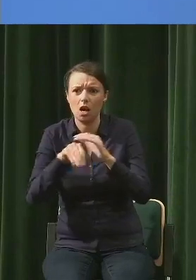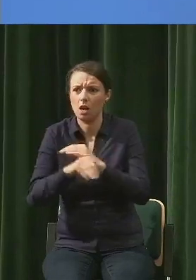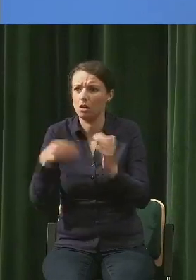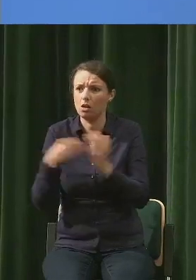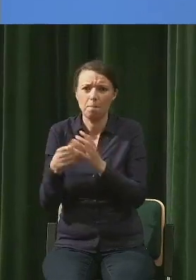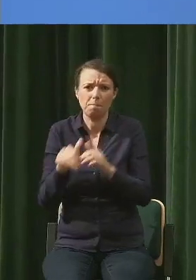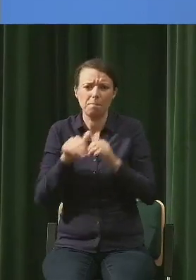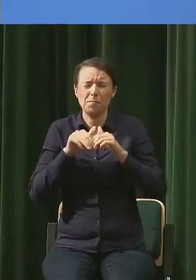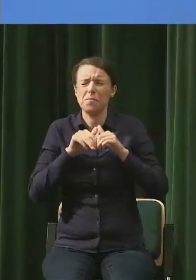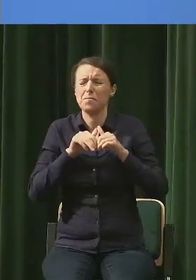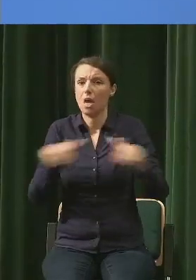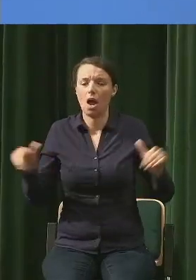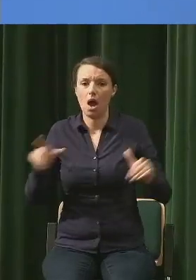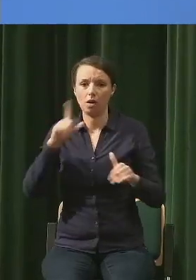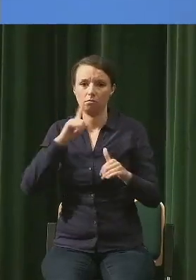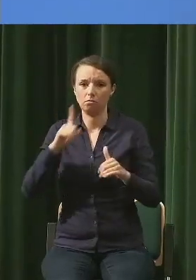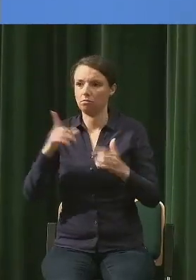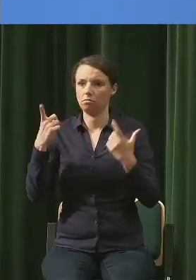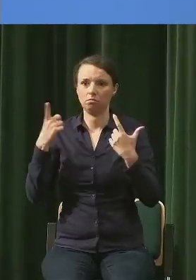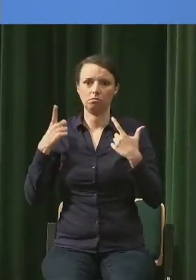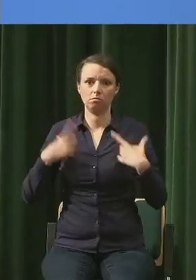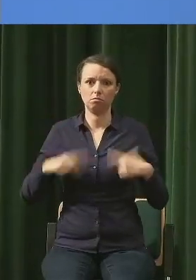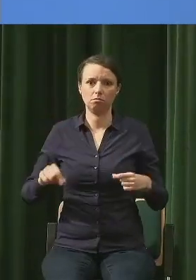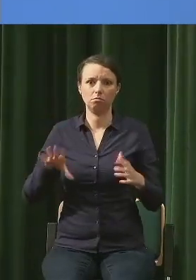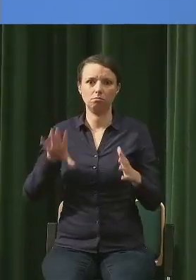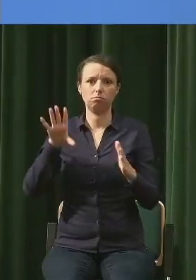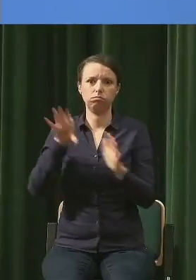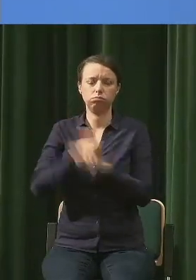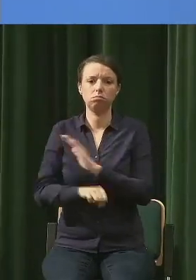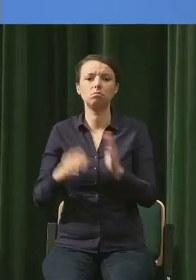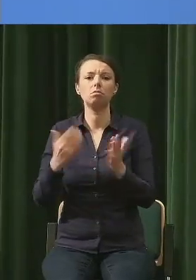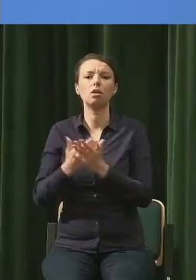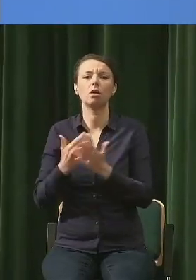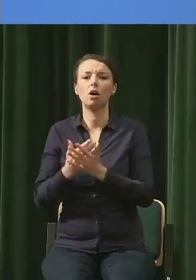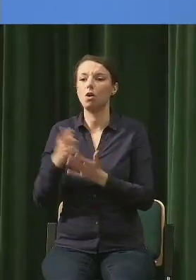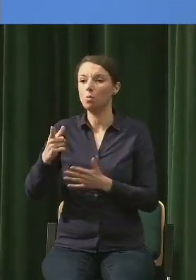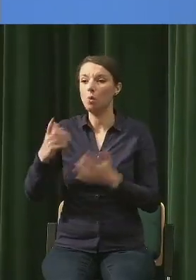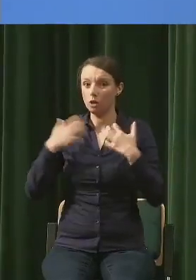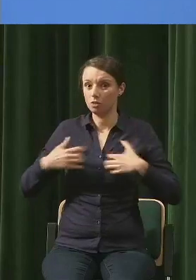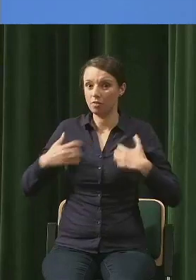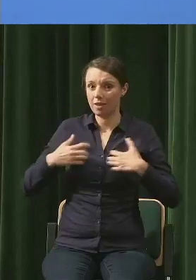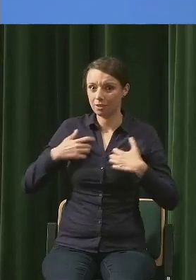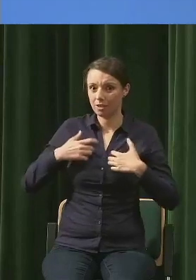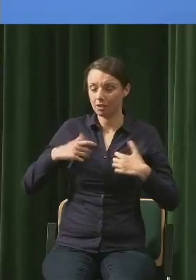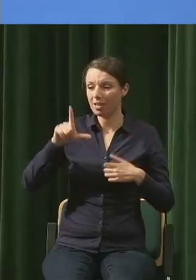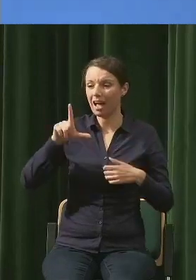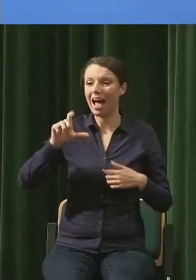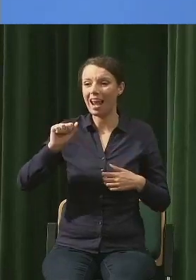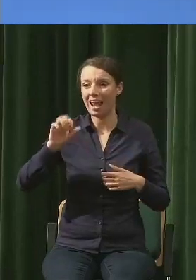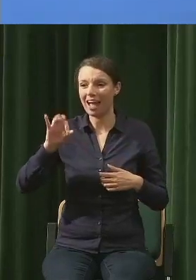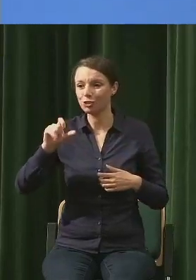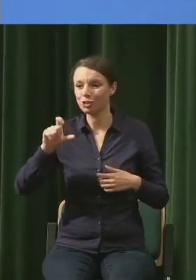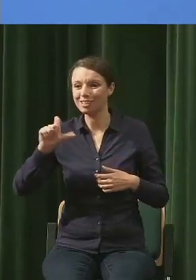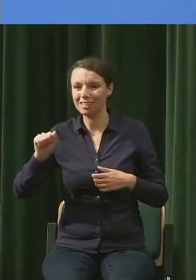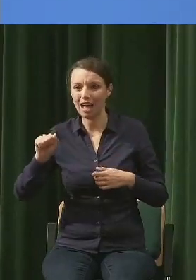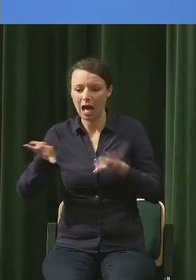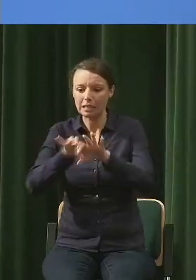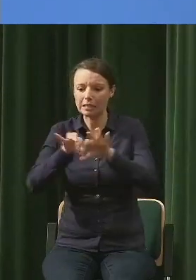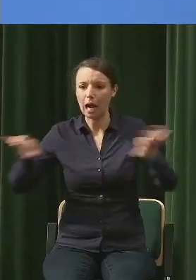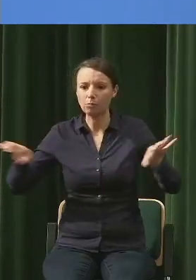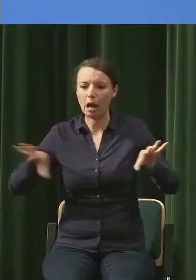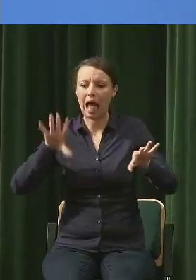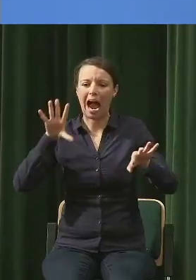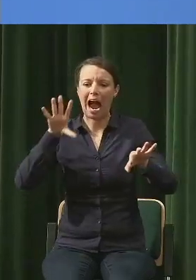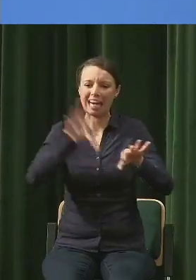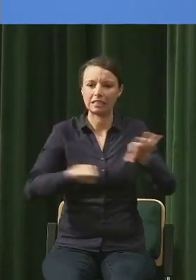A to dlaczego? Dlatego, że łasica przegryzła jakiś tam kabel. Więc jakby to jest wszystko bardzo